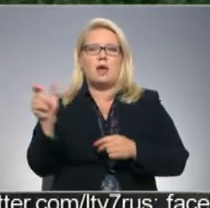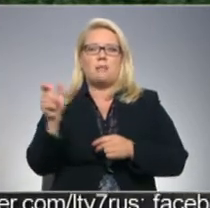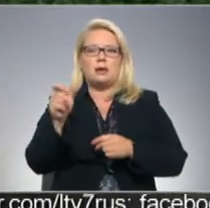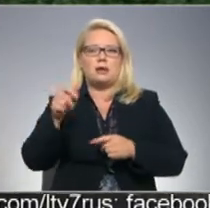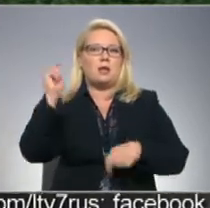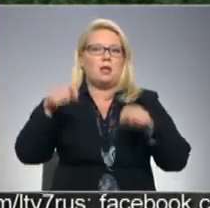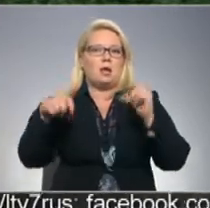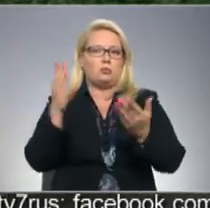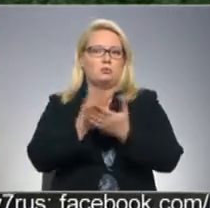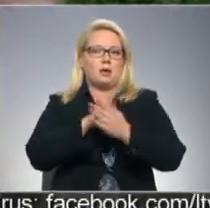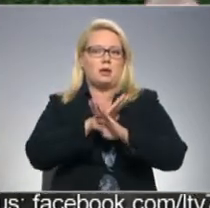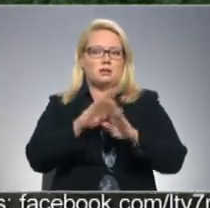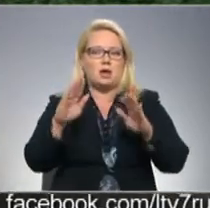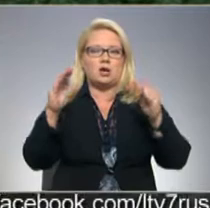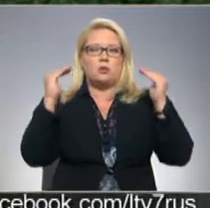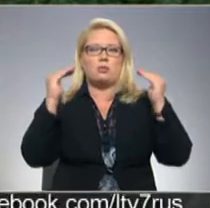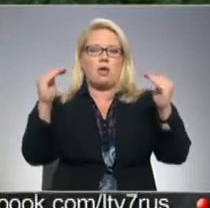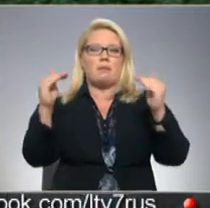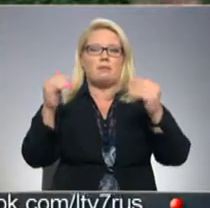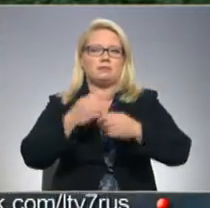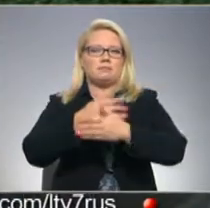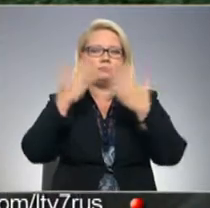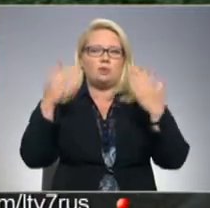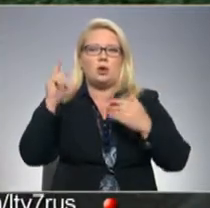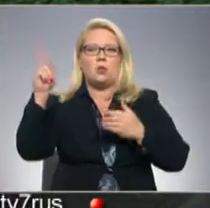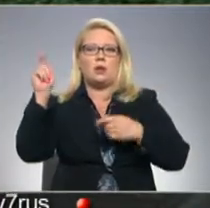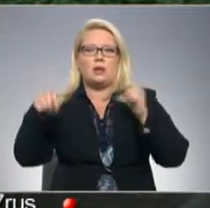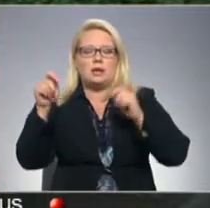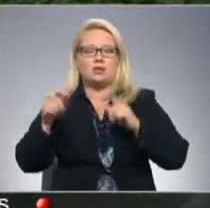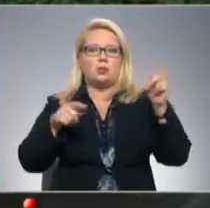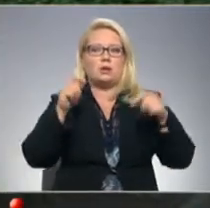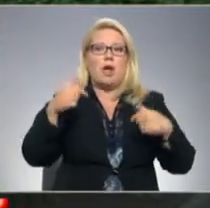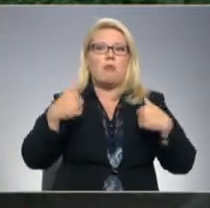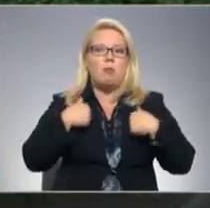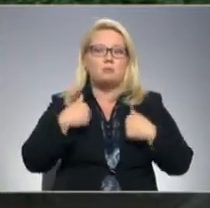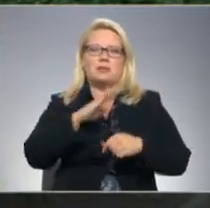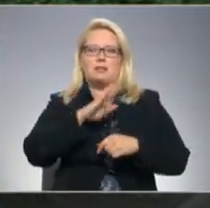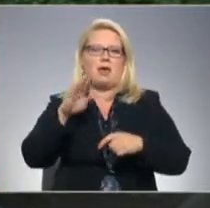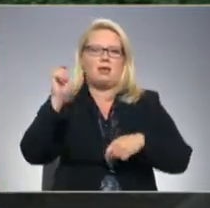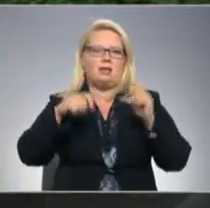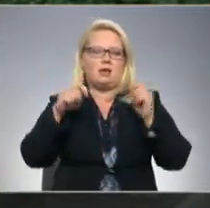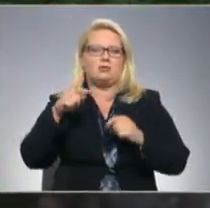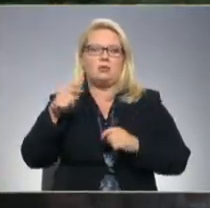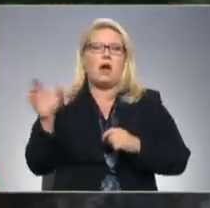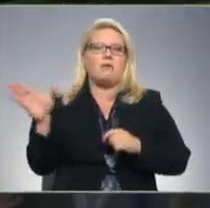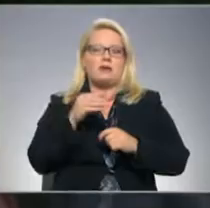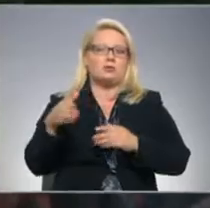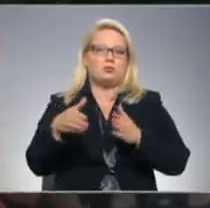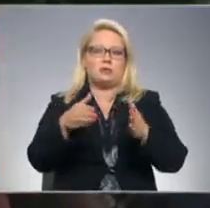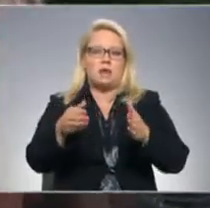lietus beidzās un debesis pašķīrās tur līst, tur līst un mums nelīst. Un tā visu ceļu.